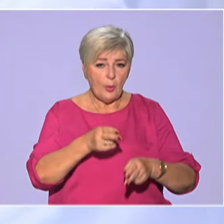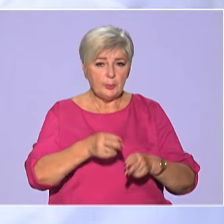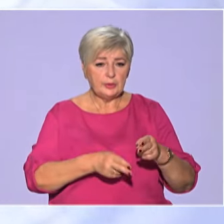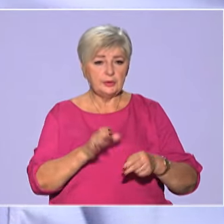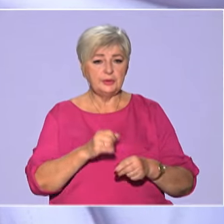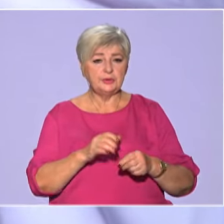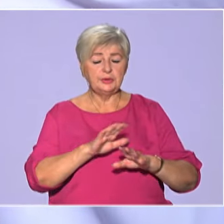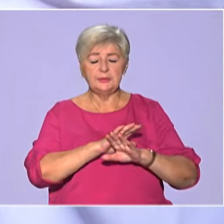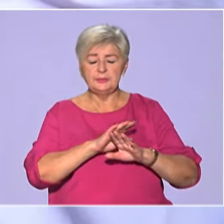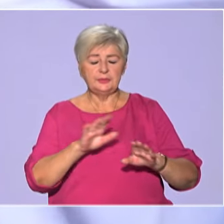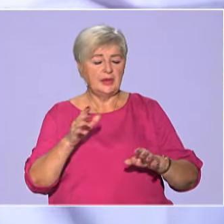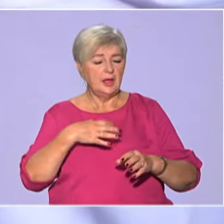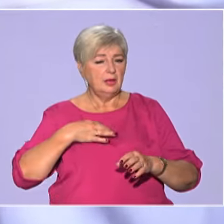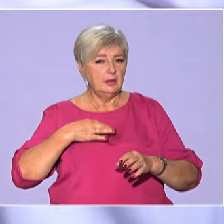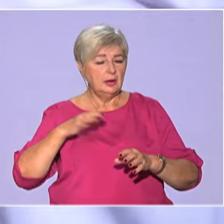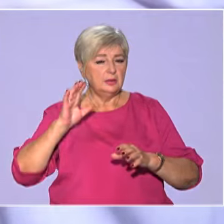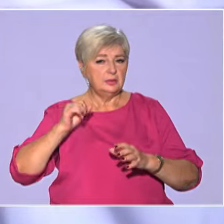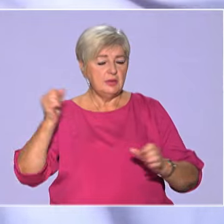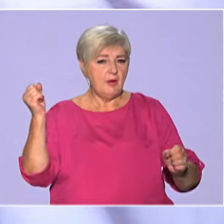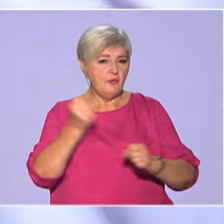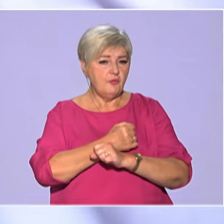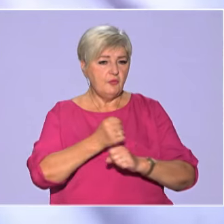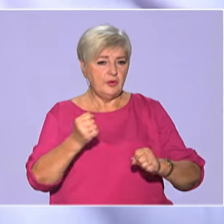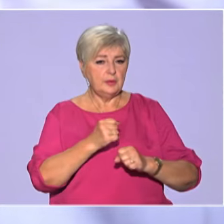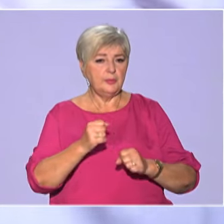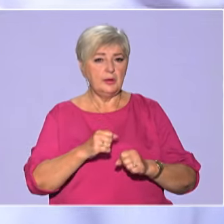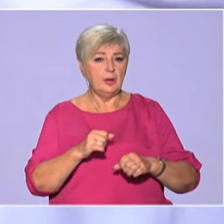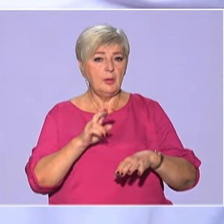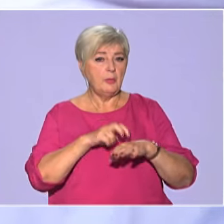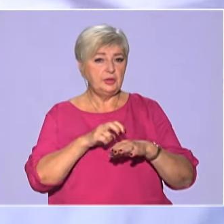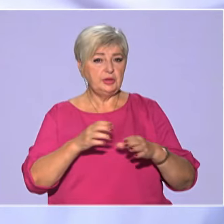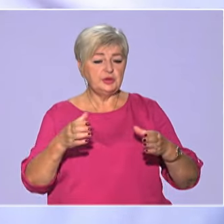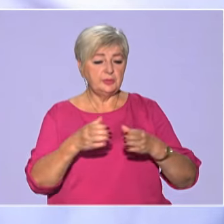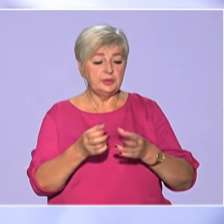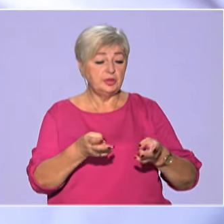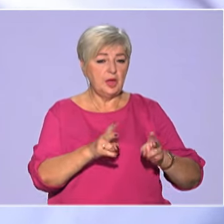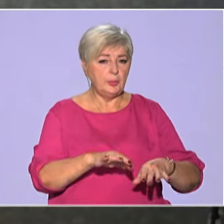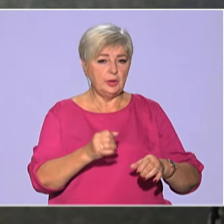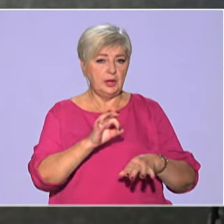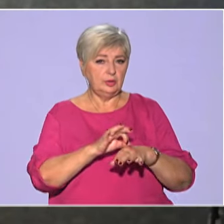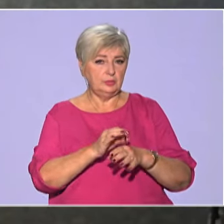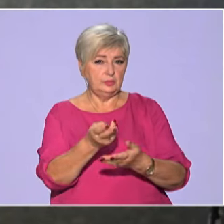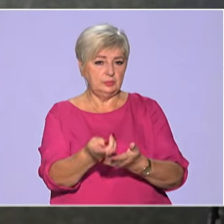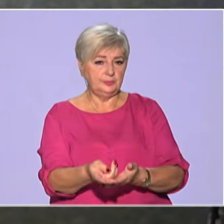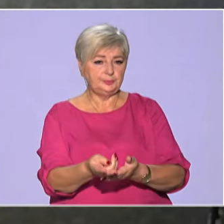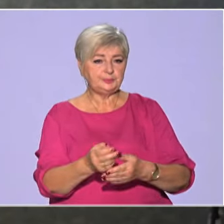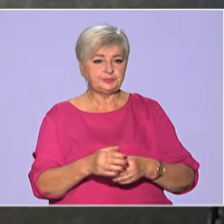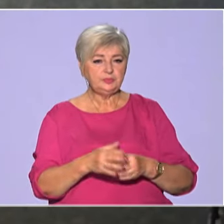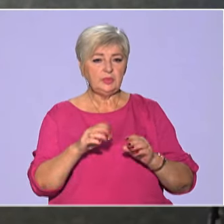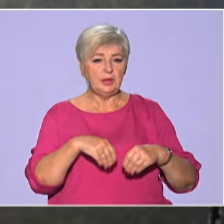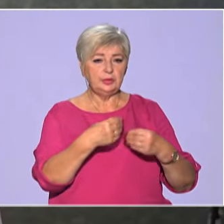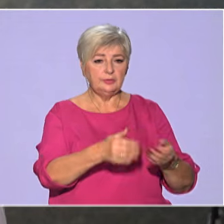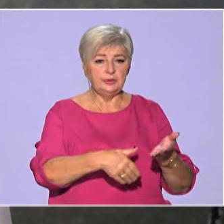Незважаючи на сильний вибух і пошкодження операційної, медичний персонал не покинув пацієнта. Ми надавали допомогу